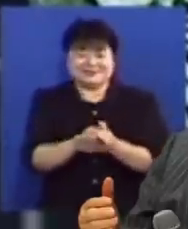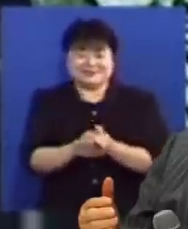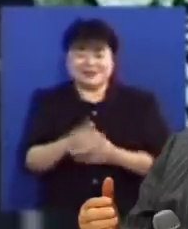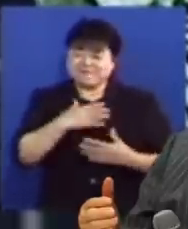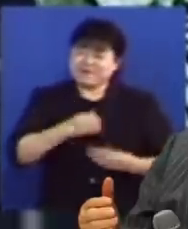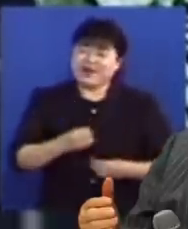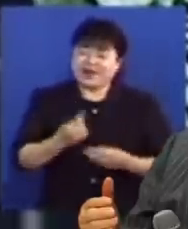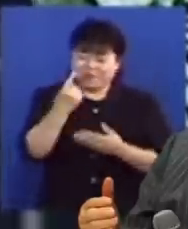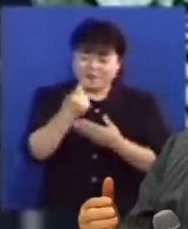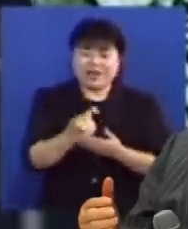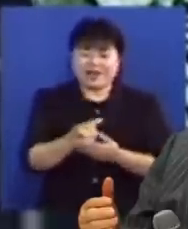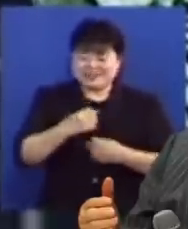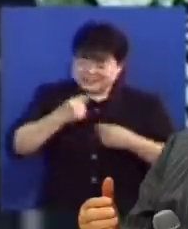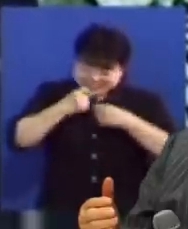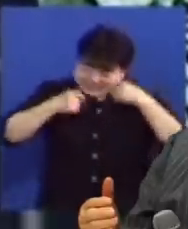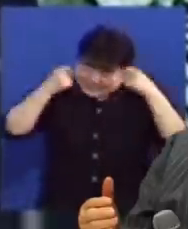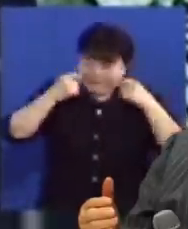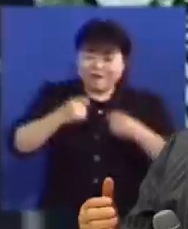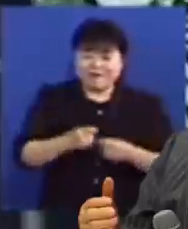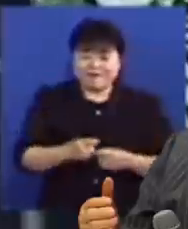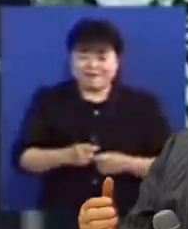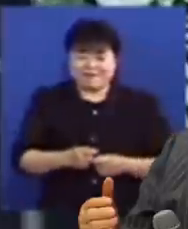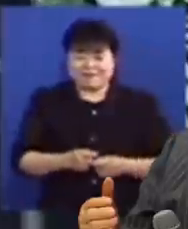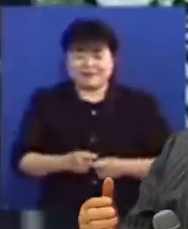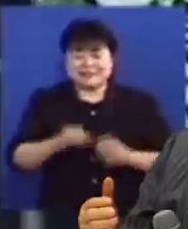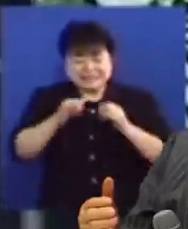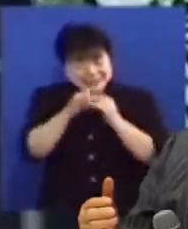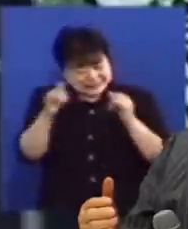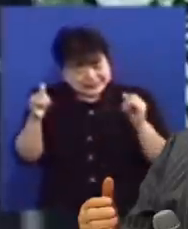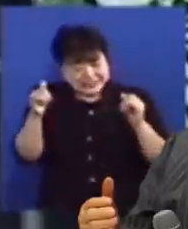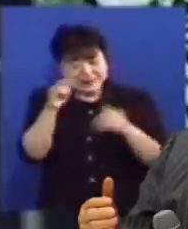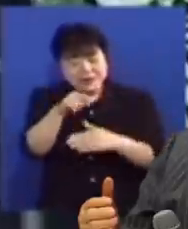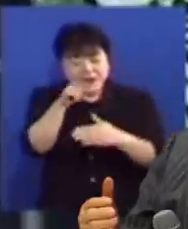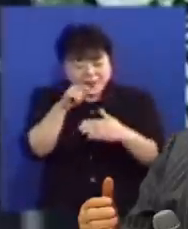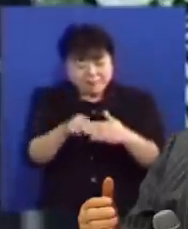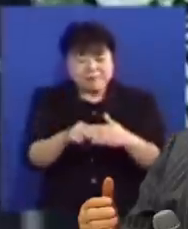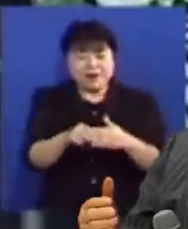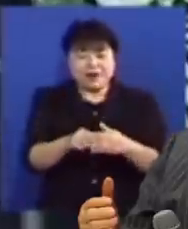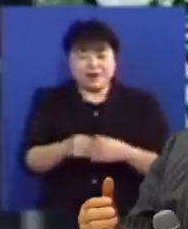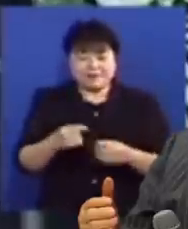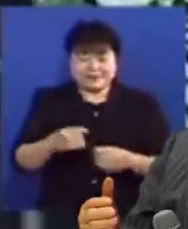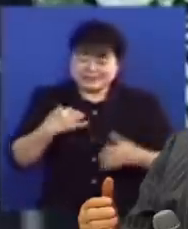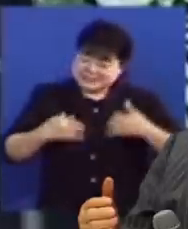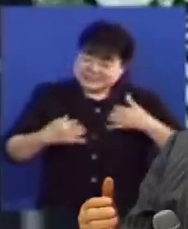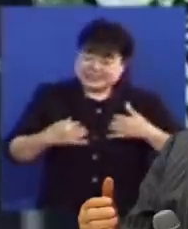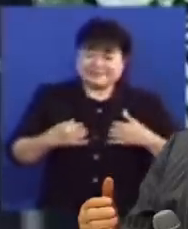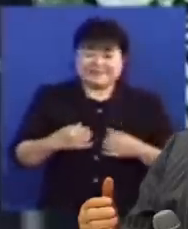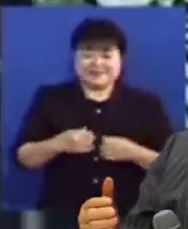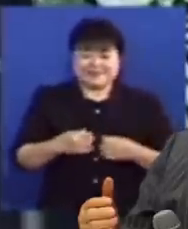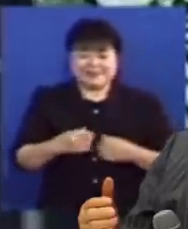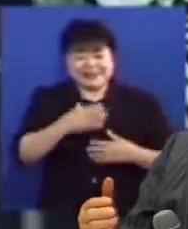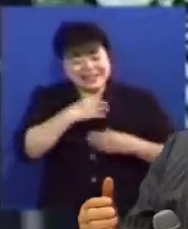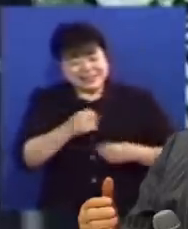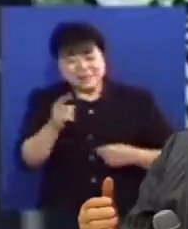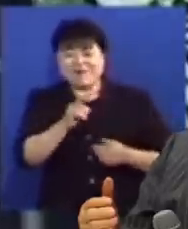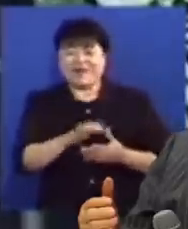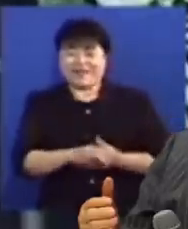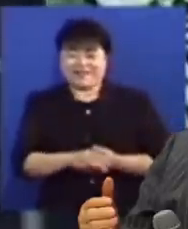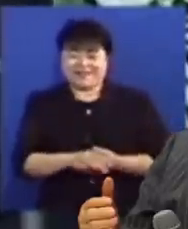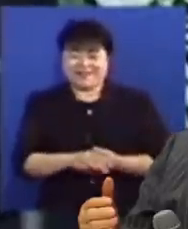평안하고 상쾌하면 얼마나 좋습니까 세상 사람은 마음이 상쾌하고 안식을 얻기 위해서 뭐합니까